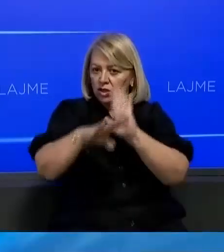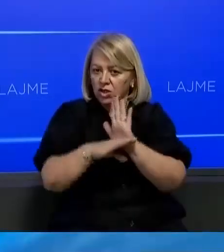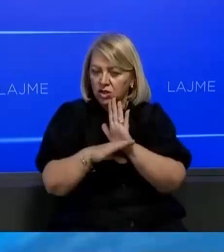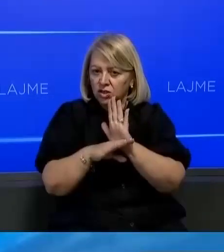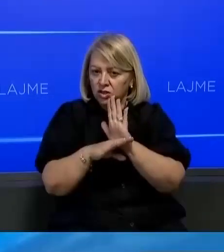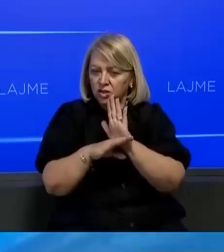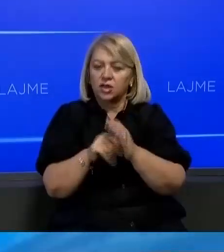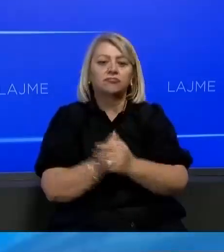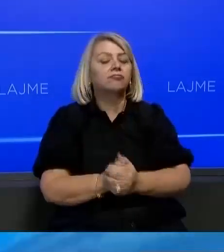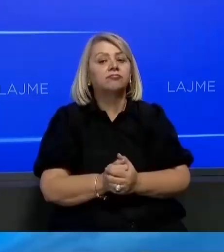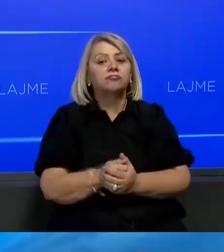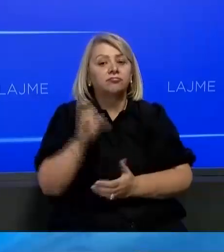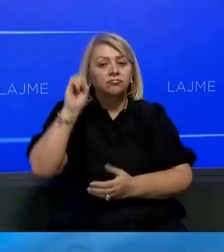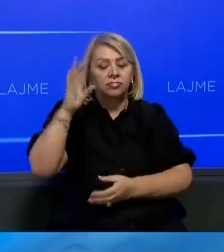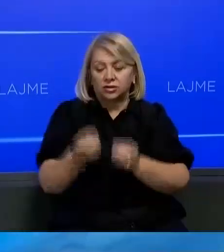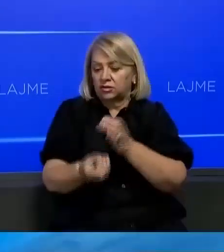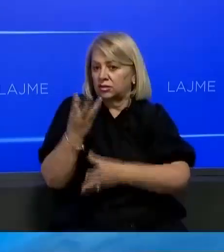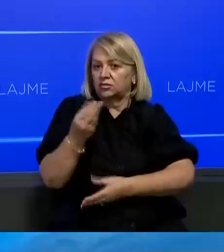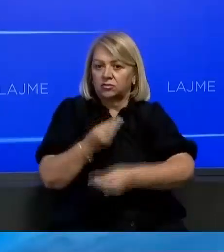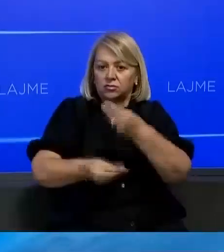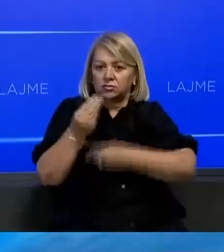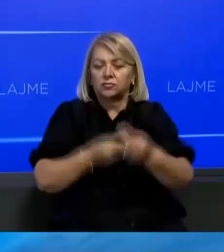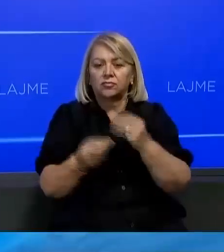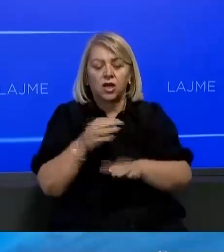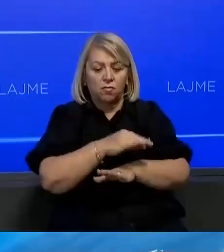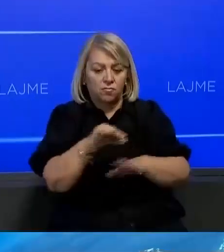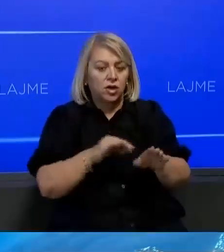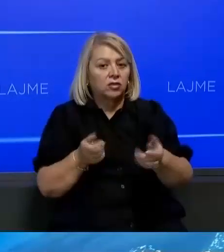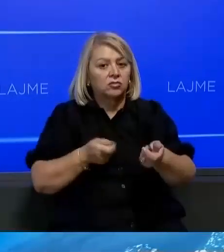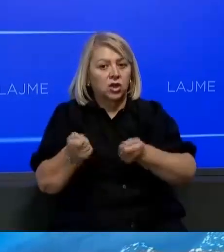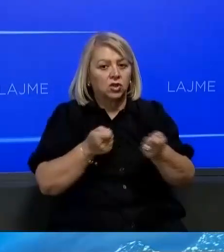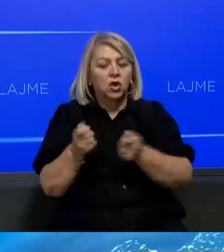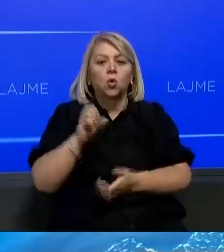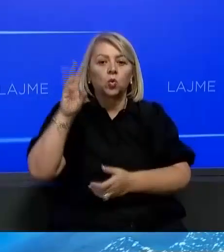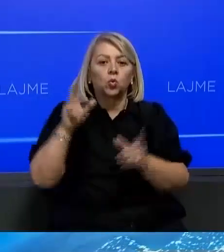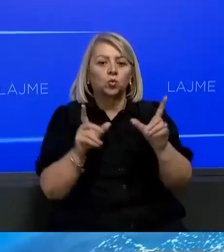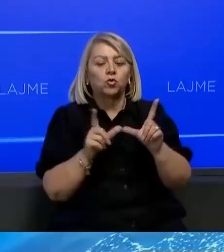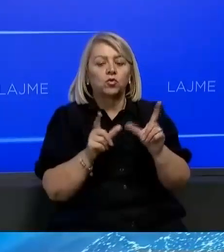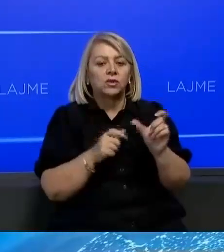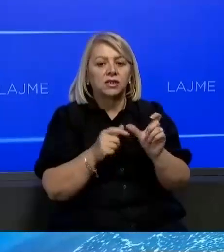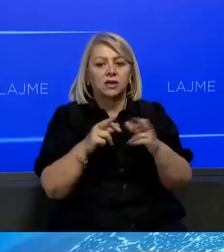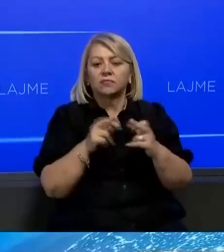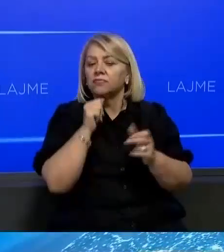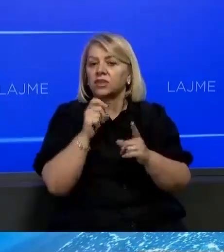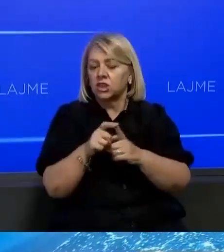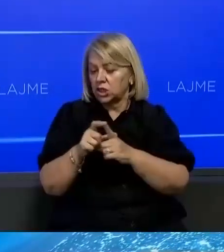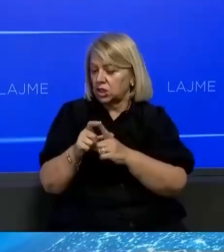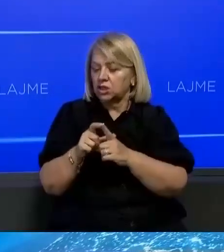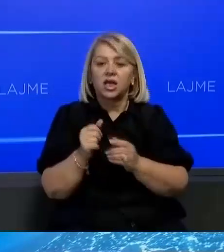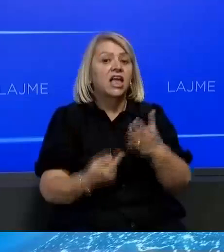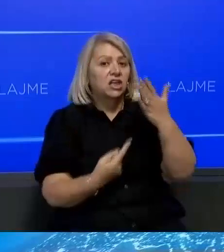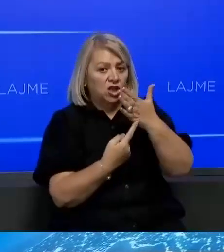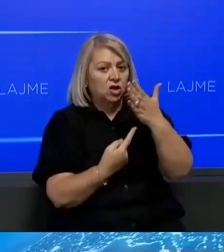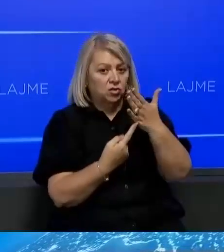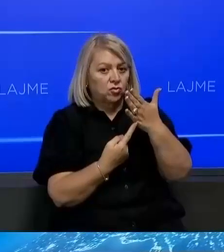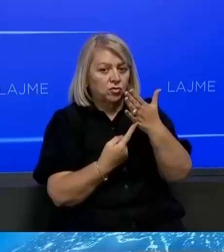rri përtrishme ndërsa specialisti menagjimi të projekteve të energjisë në USAID. Edmond Shyti tha se avancimet teknologjike